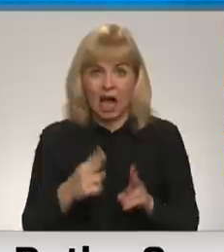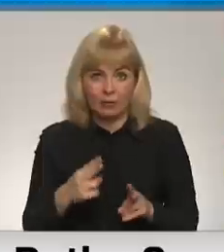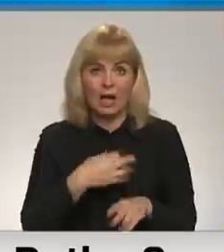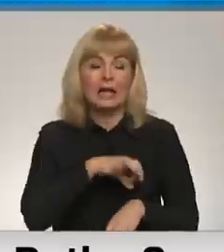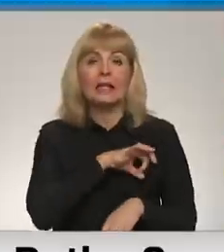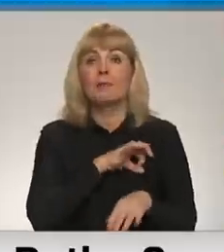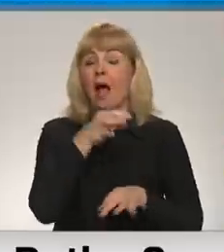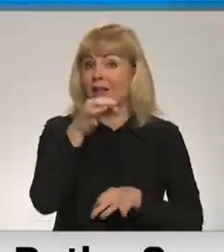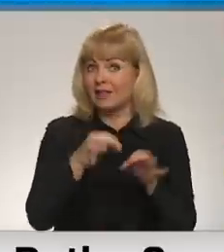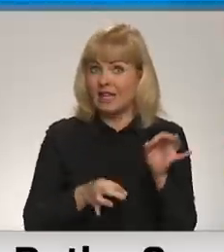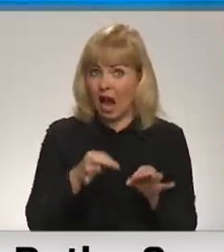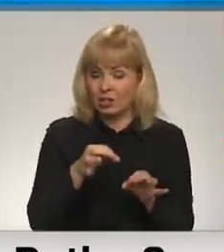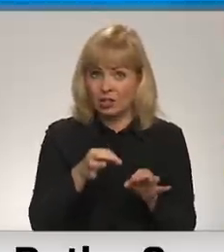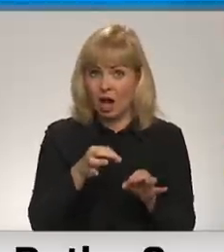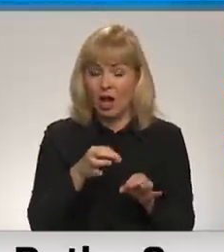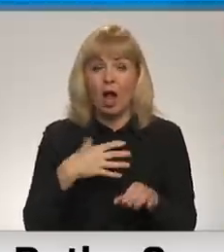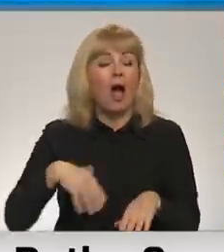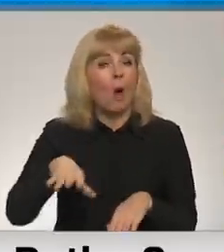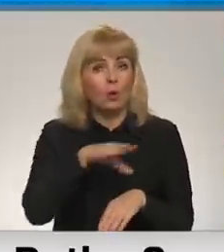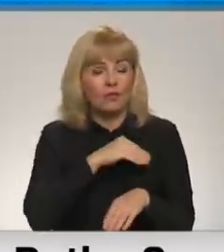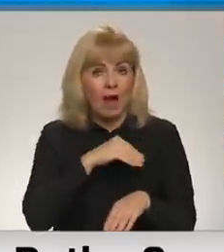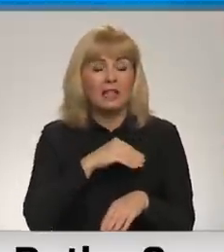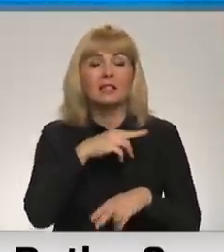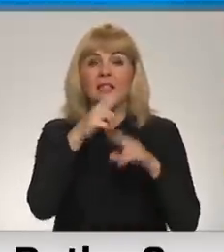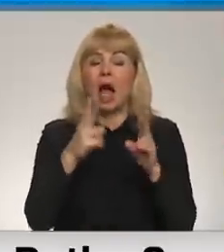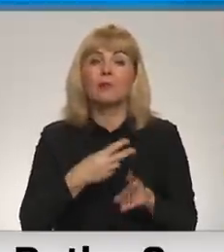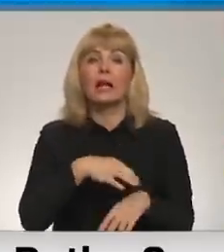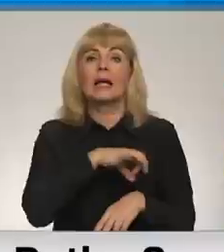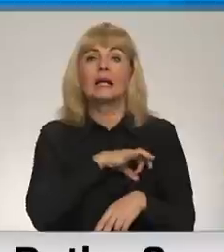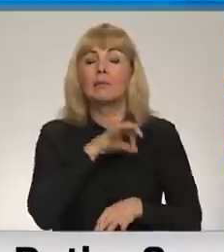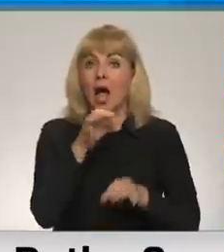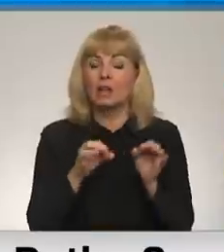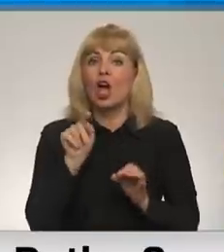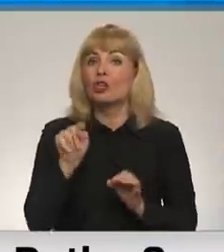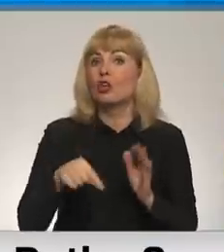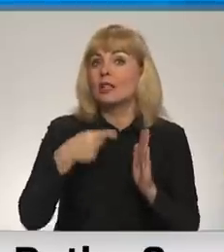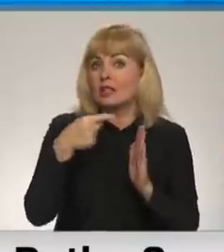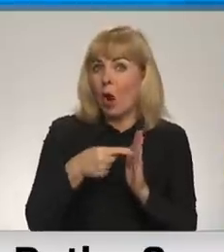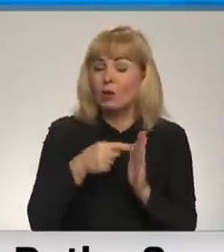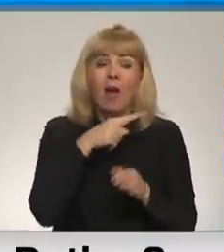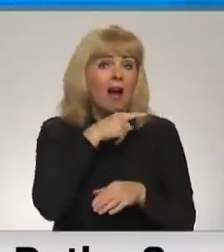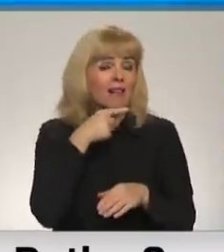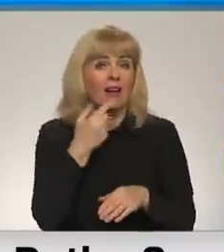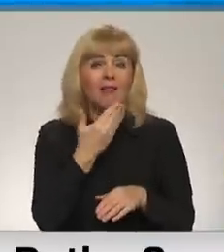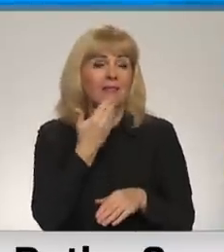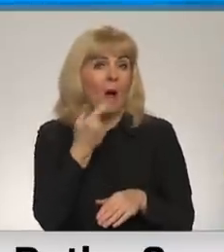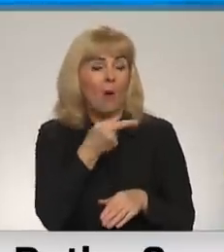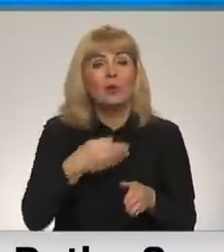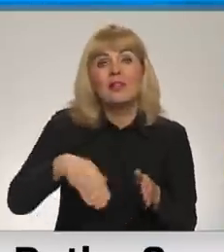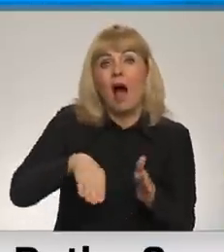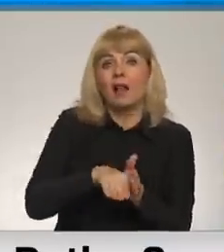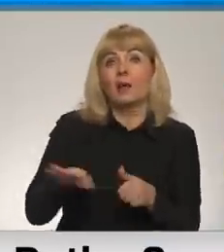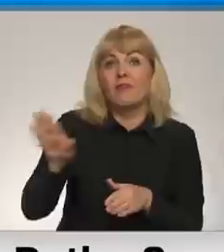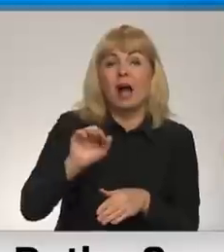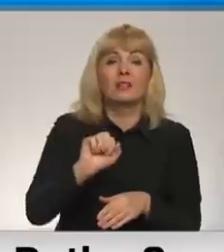krimināltiesa, kura ir universāla starptautiskā krimināltiesa, bet jautājums šeit ir par to, ka Krievija nav tās dalībās. Bet